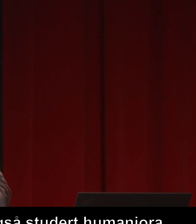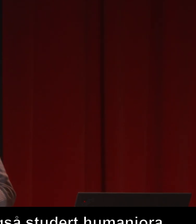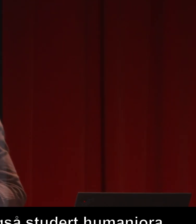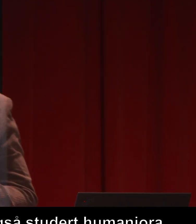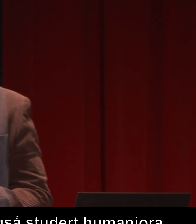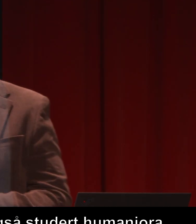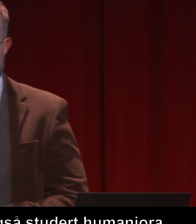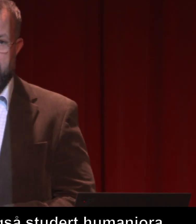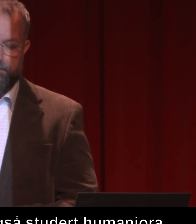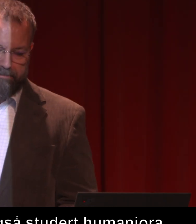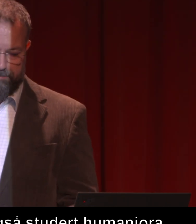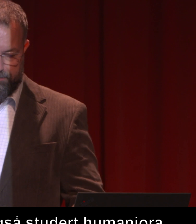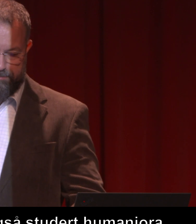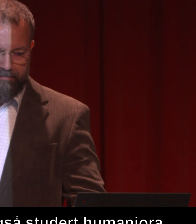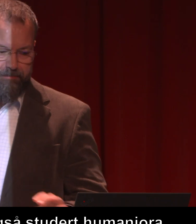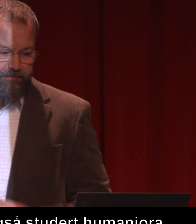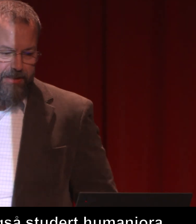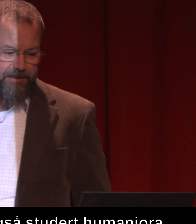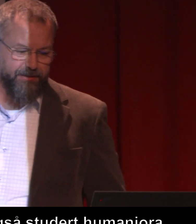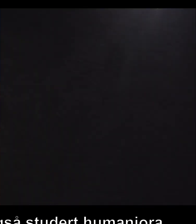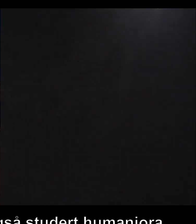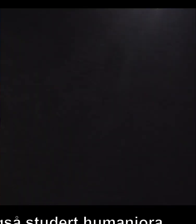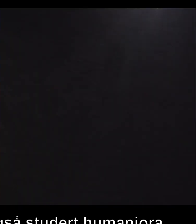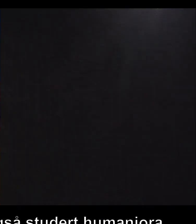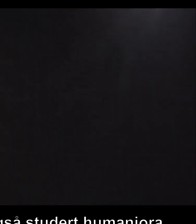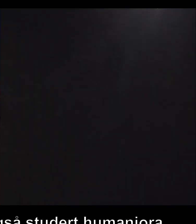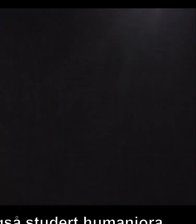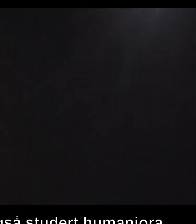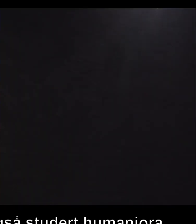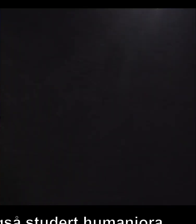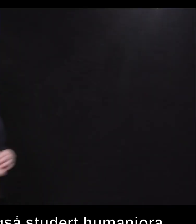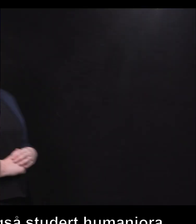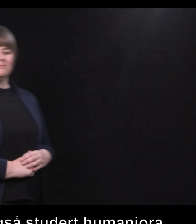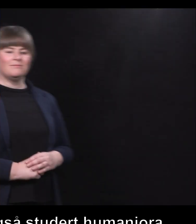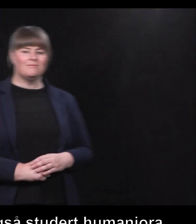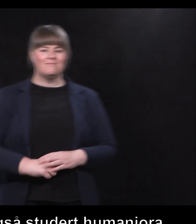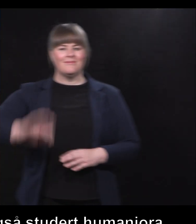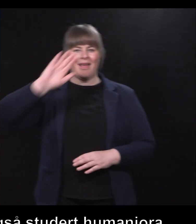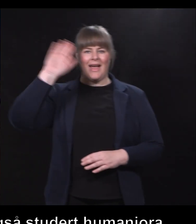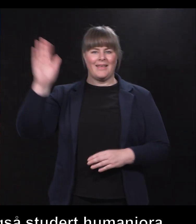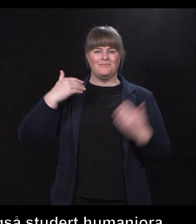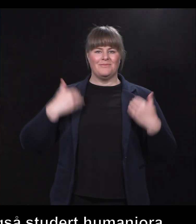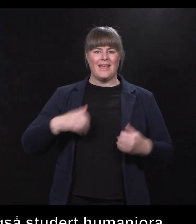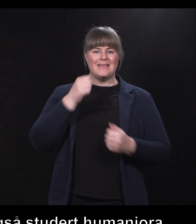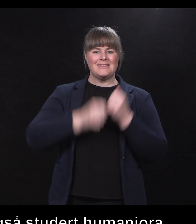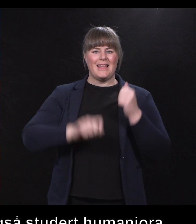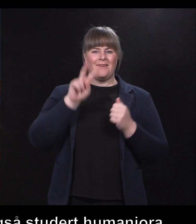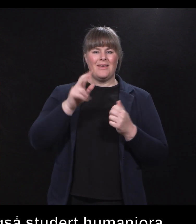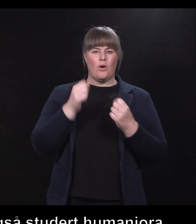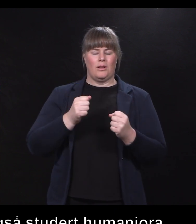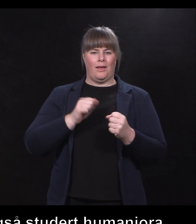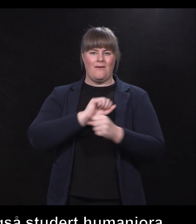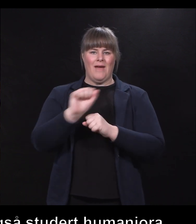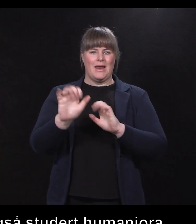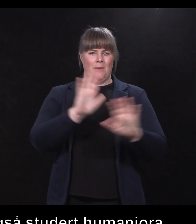tegnspråklig vernepleieprosjektet. Hei! Mitt navn er Steinar Vikoldt. Jeg er vernepleier. Utrolig stolt av det.